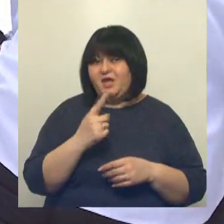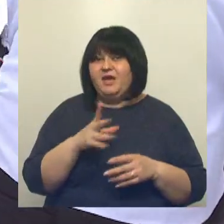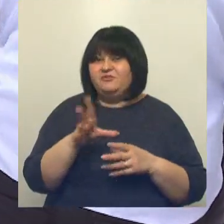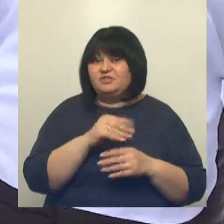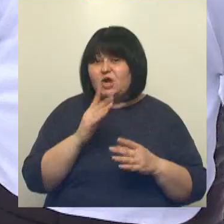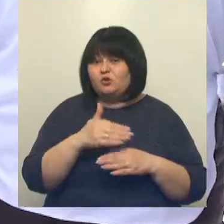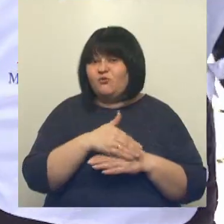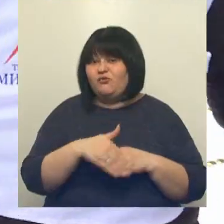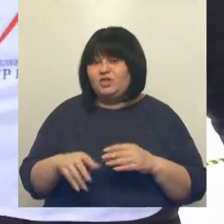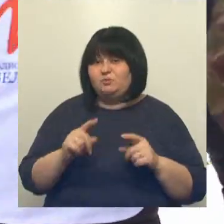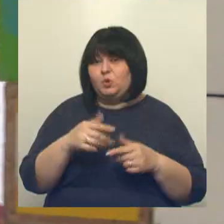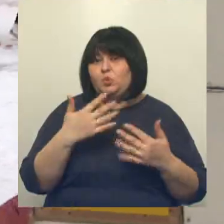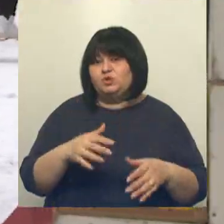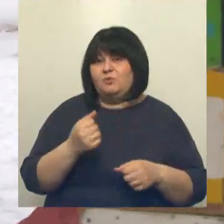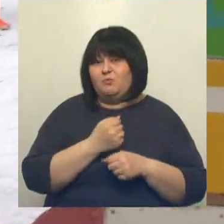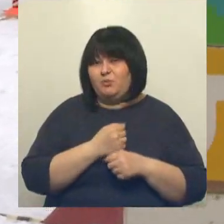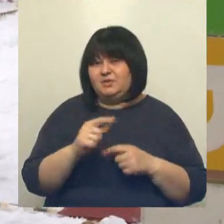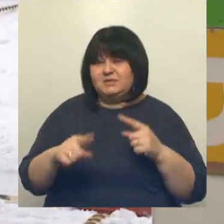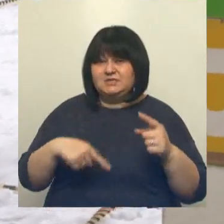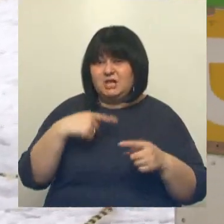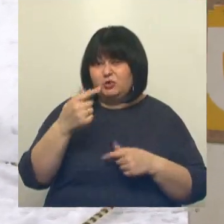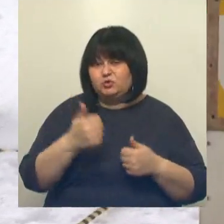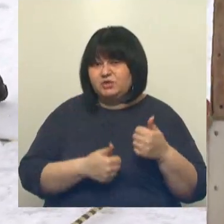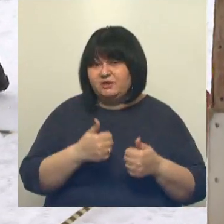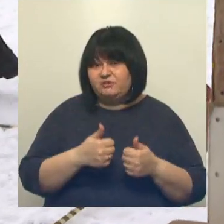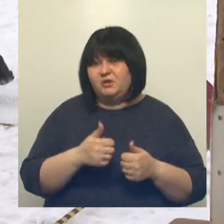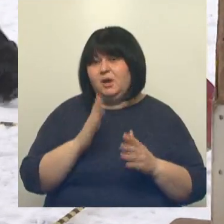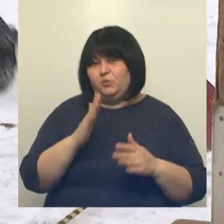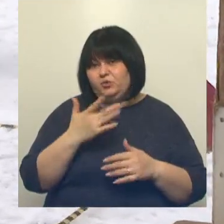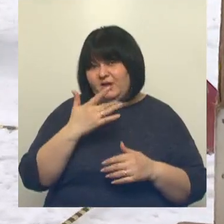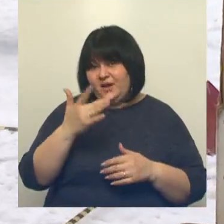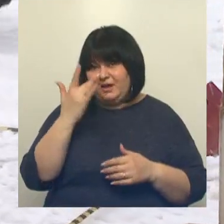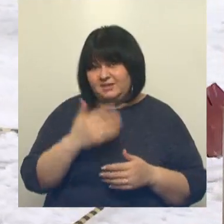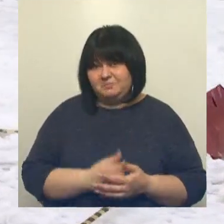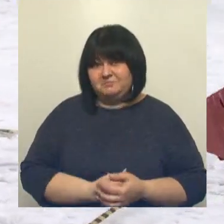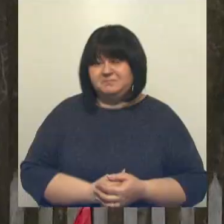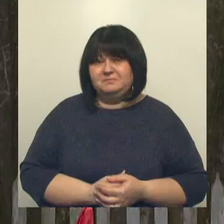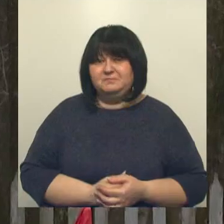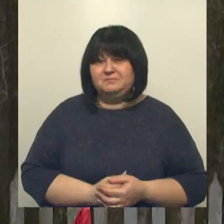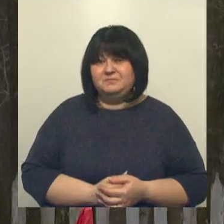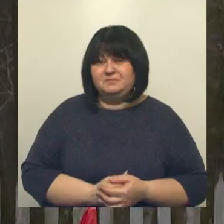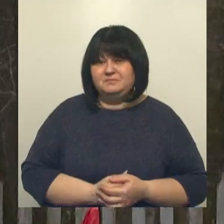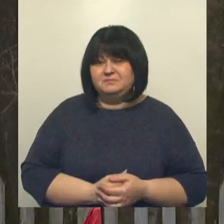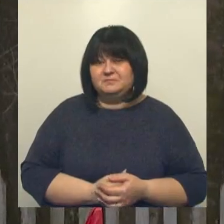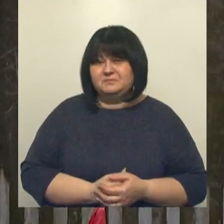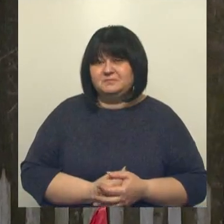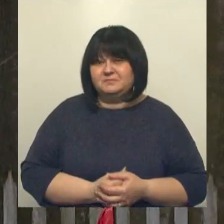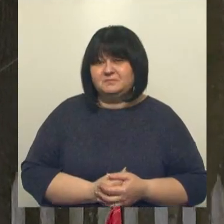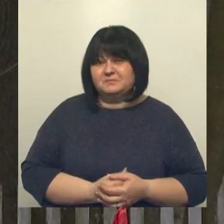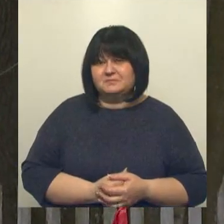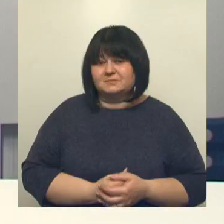переступил финиш, уже победители. А следующие состязания в Дубравушке пройдут летом. Богдан Нарисланов, Денис Копач. Такой день на «Мире Белогория».